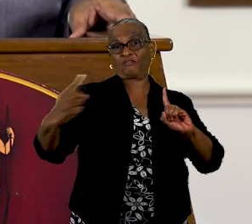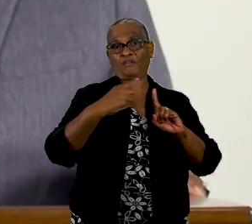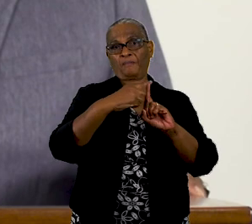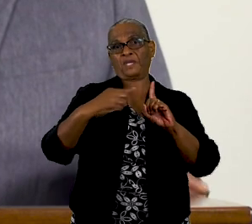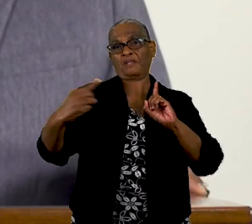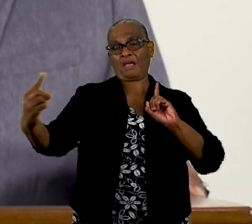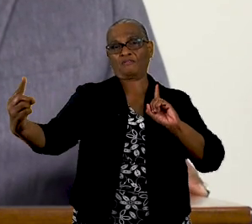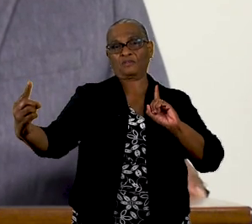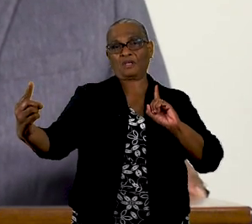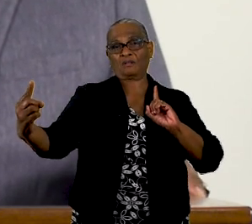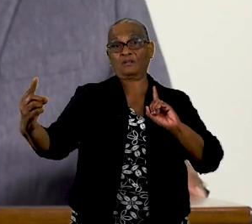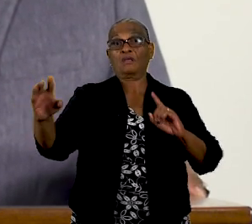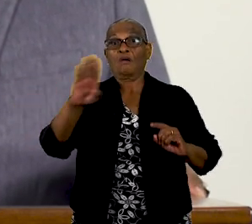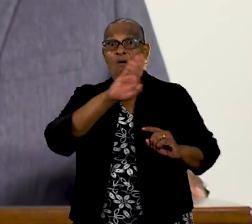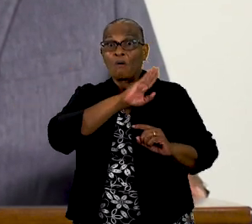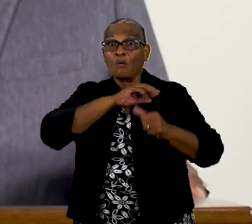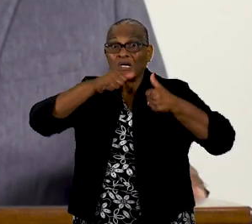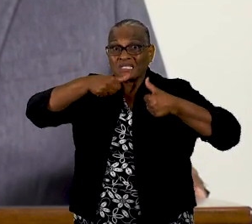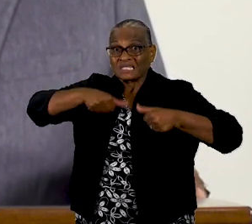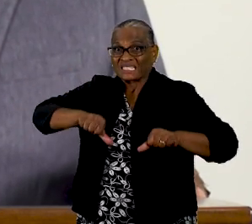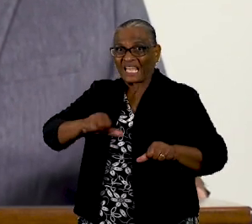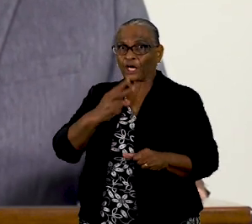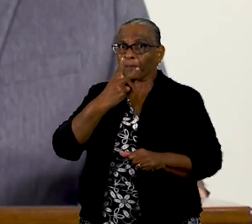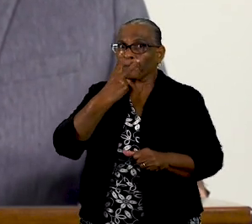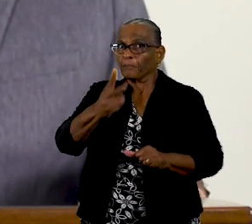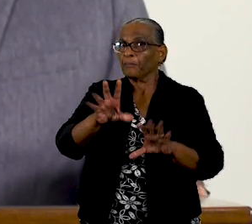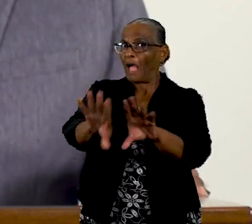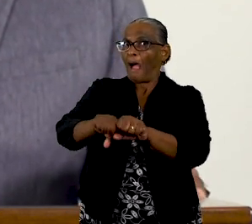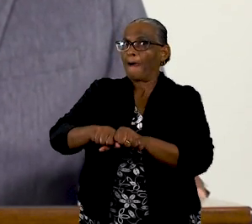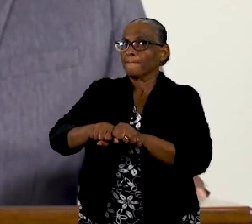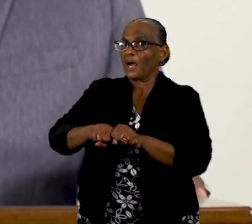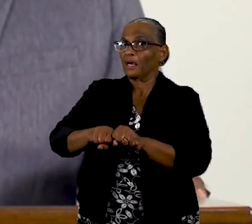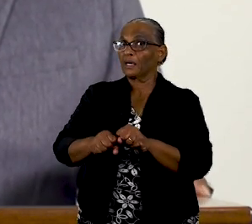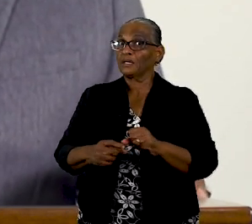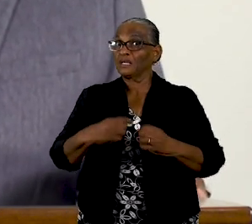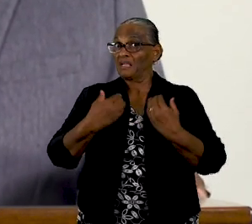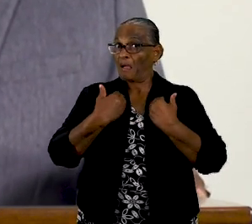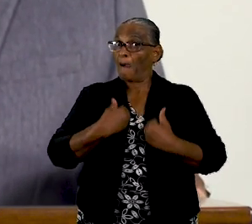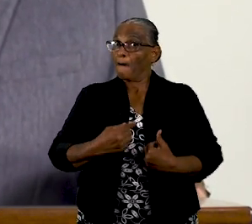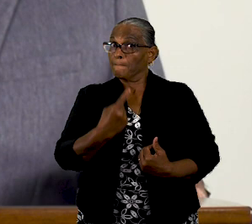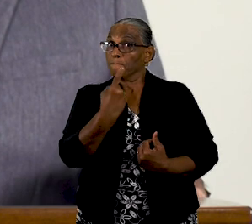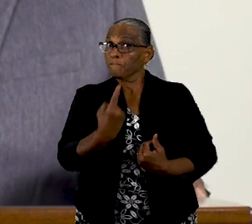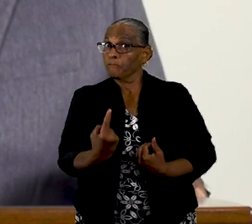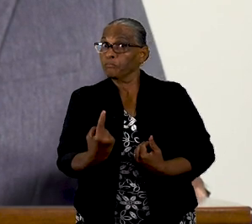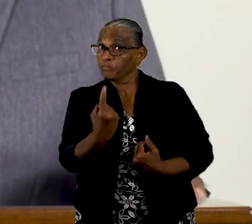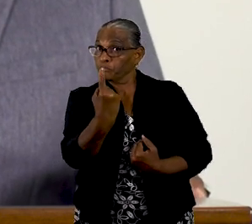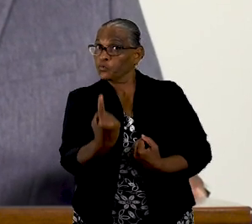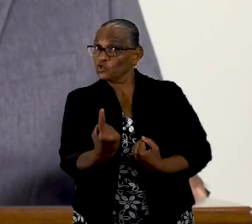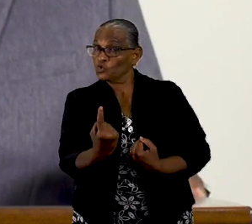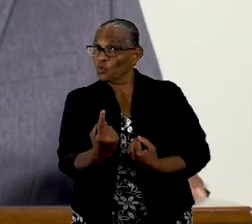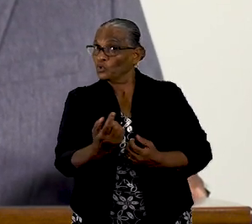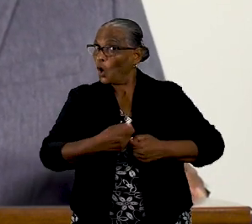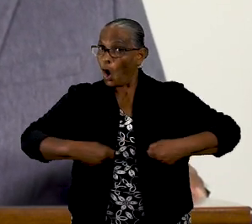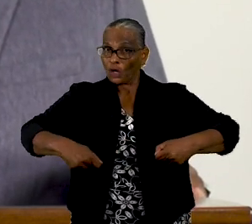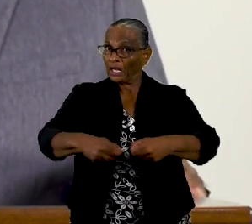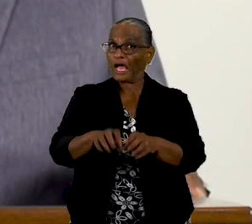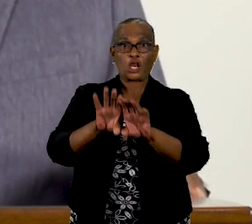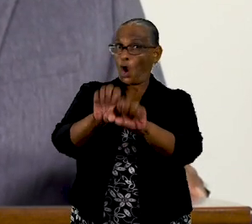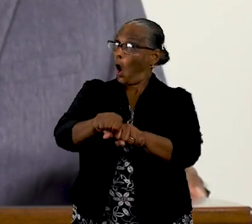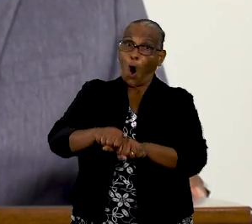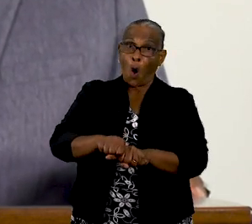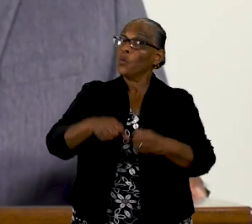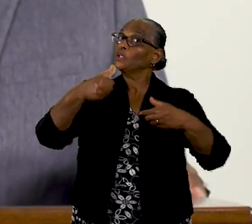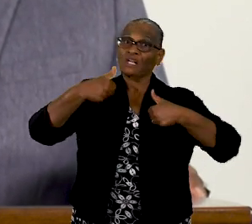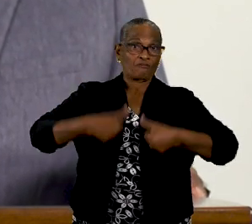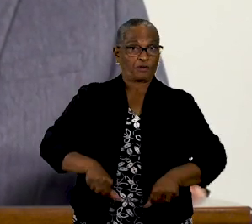Uiteraard zal scherp worden opgetreden tegen individuen en organisaties die zich niet houden